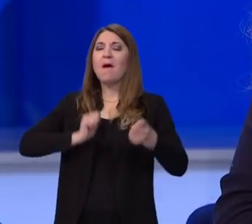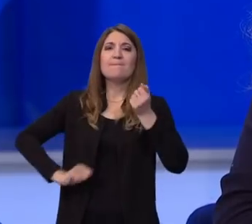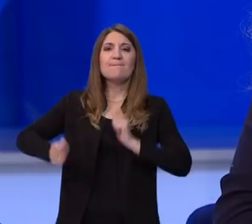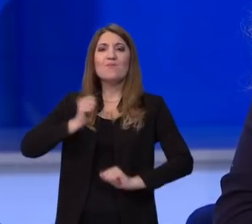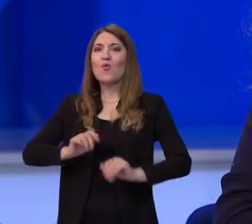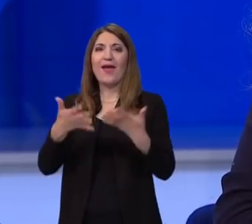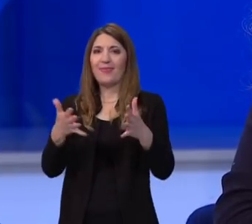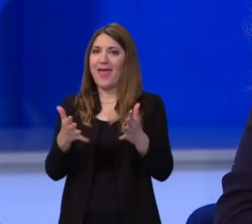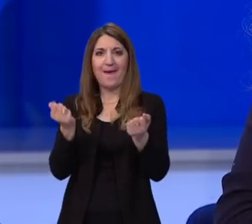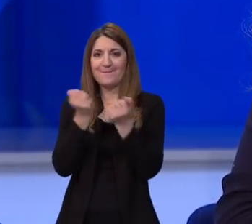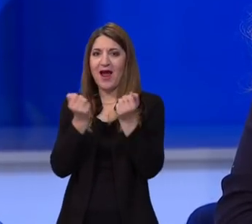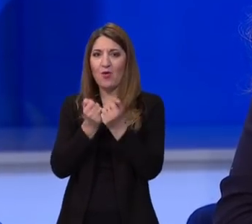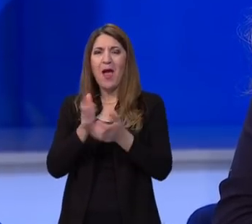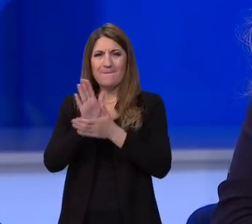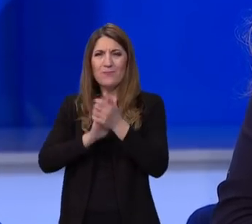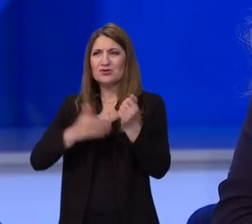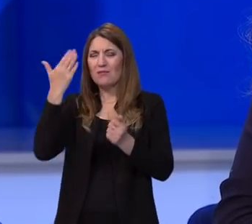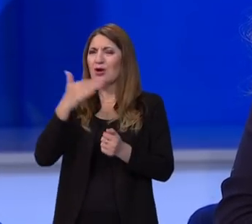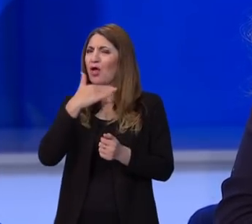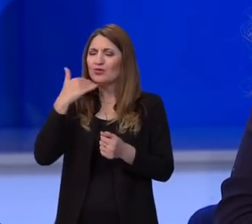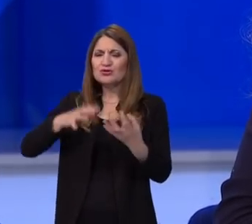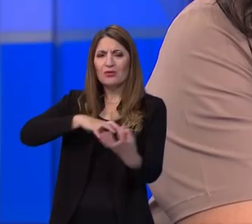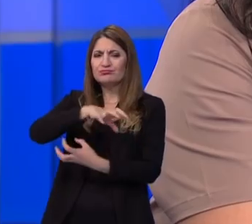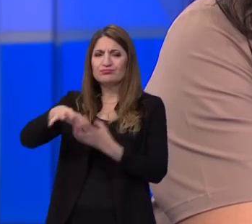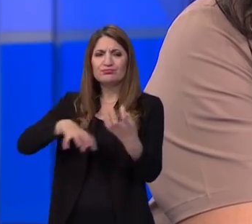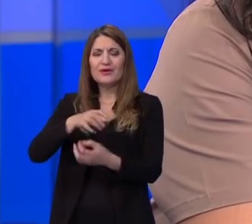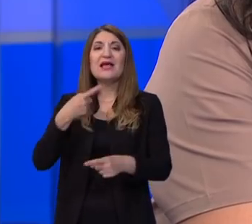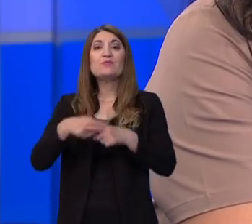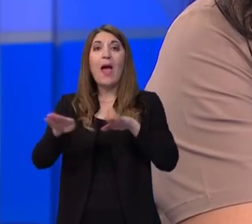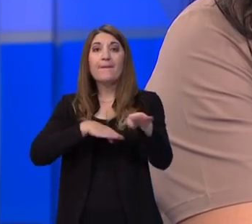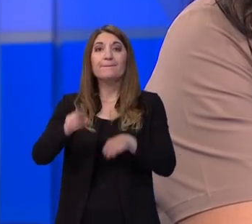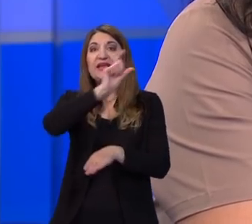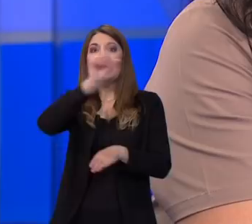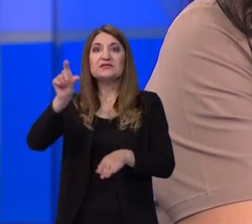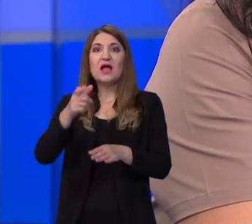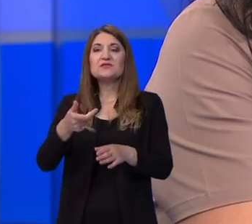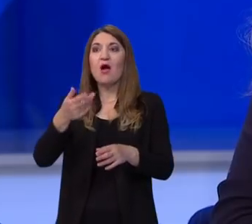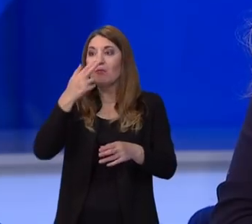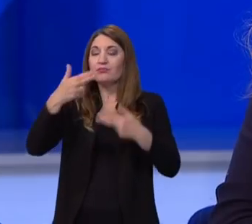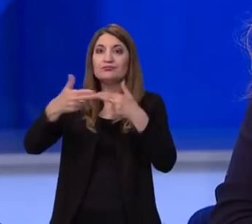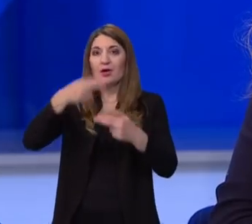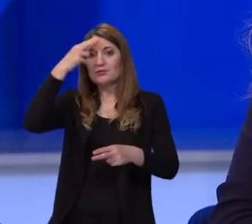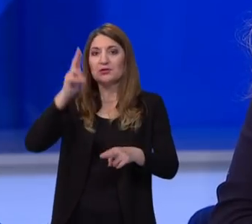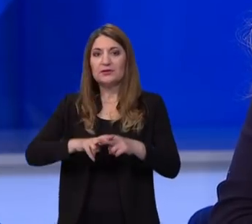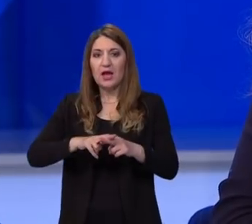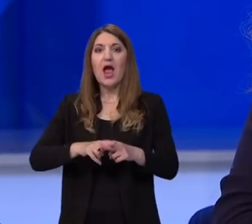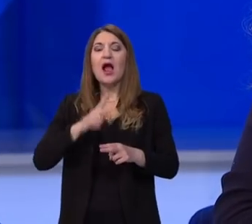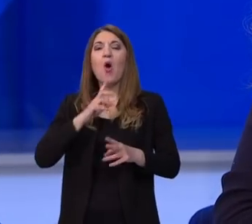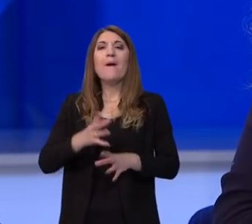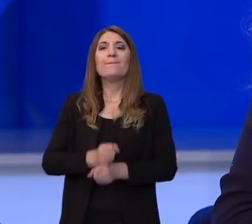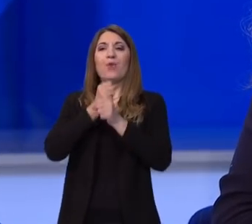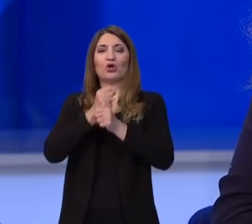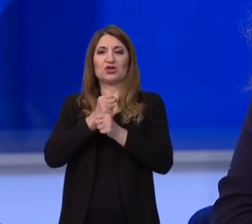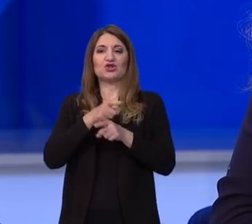početku je bilo zapravo dosta konfuzno, budući da je ministarstvo u zadnji čas odlučilo ipak ići sa podrškom u vidu i nastave.